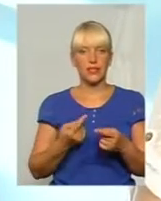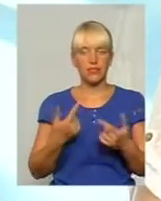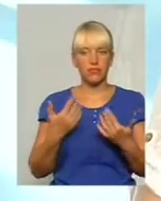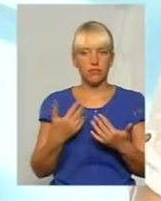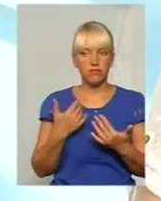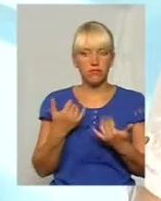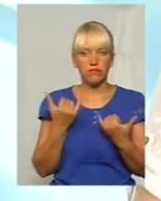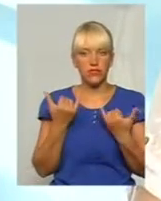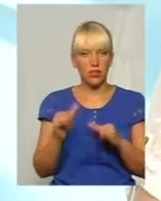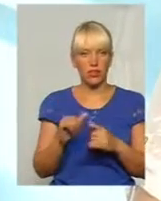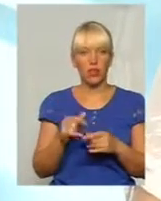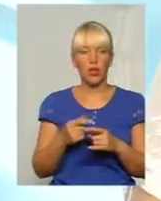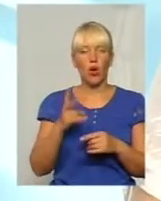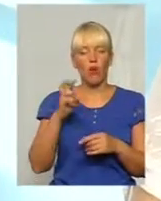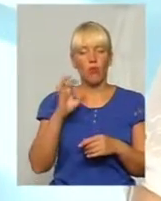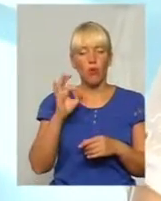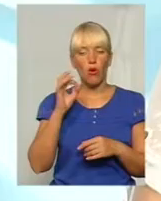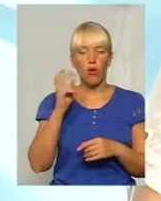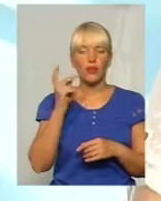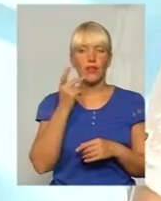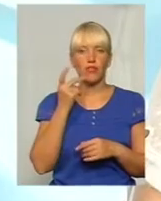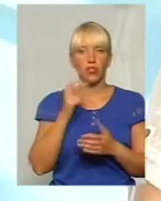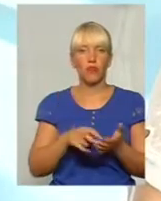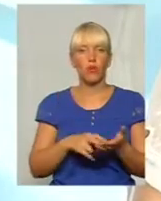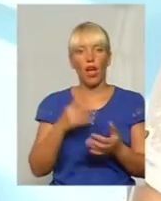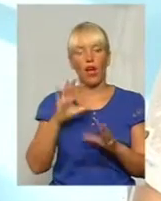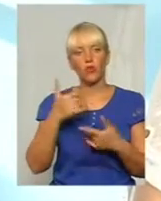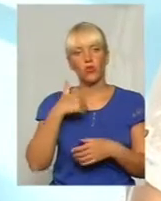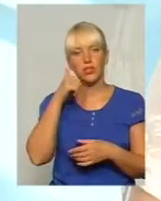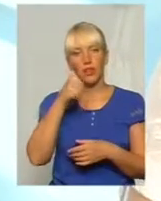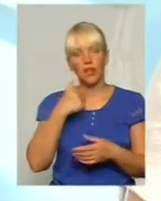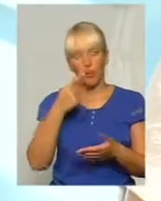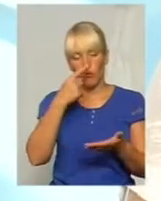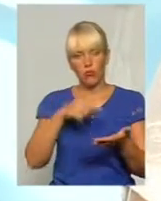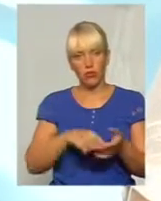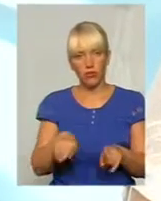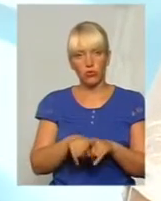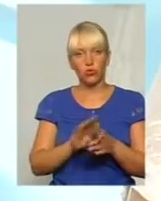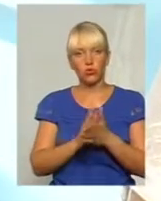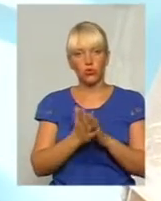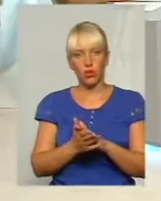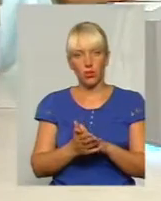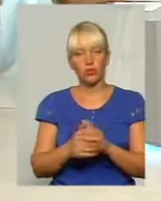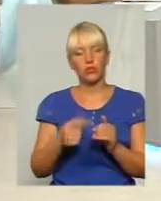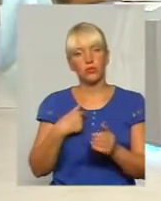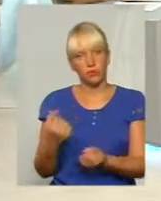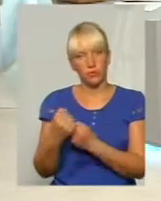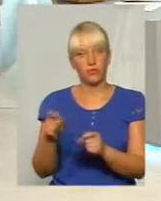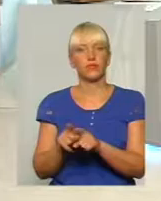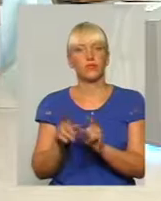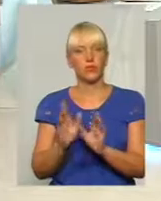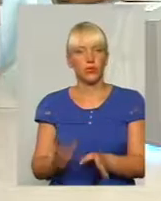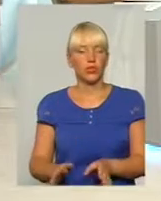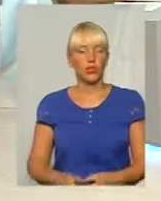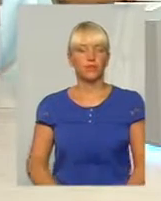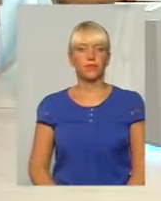розумію, що вони завжди боялися, а завтра раптом це станеться зі мною, значить, завтра знову таки мене також не віддадуть. Щось Олег хотів додати? Я ще хотів